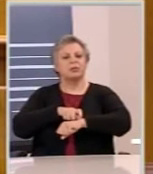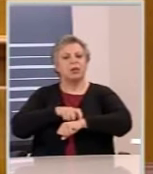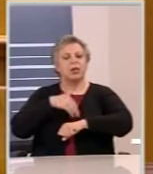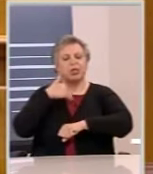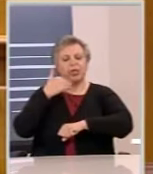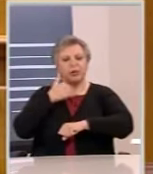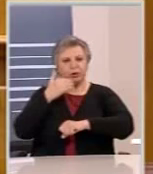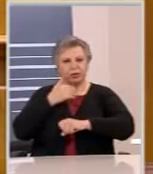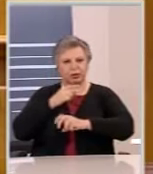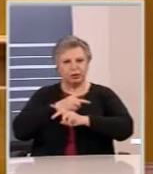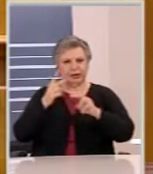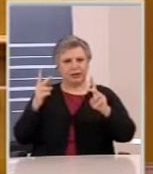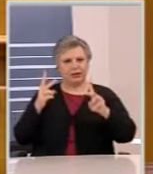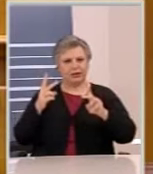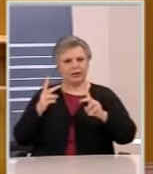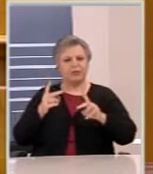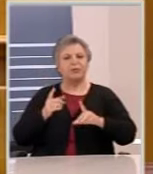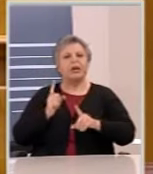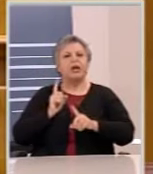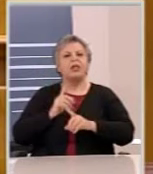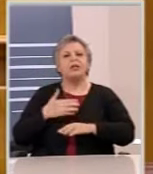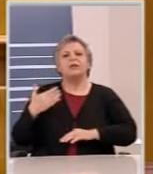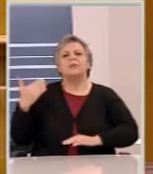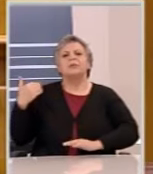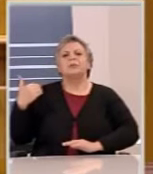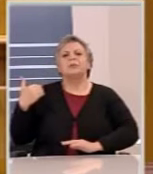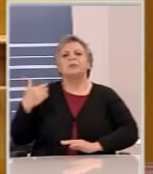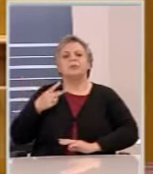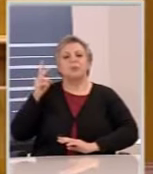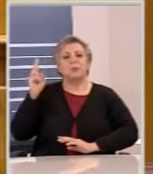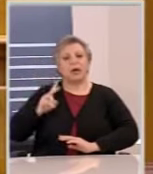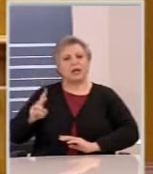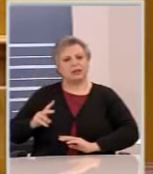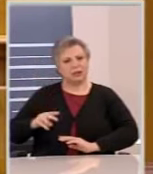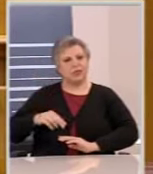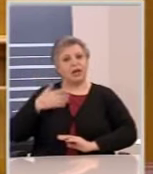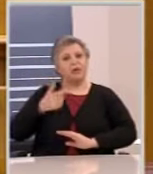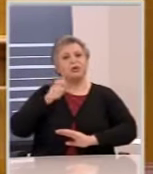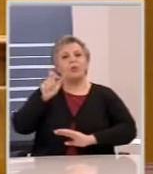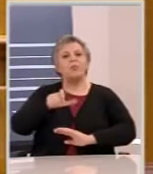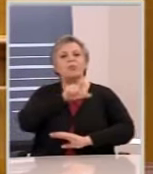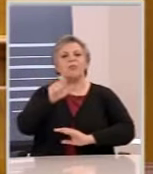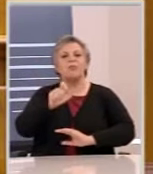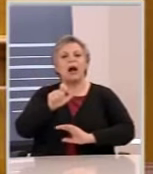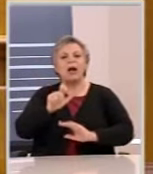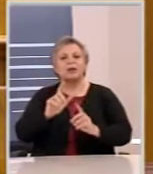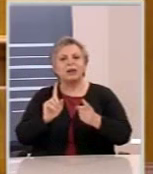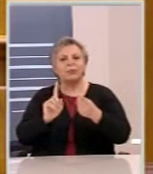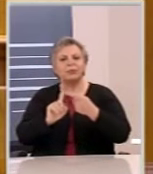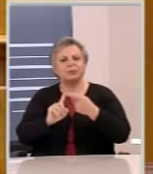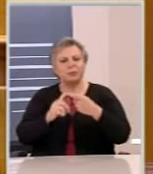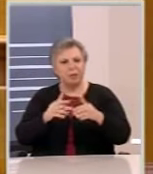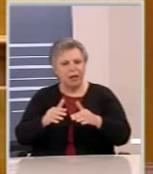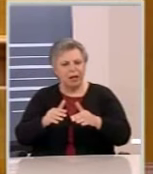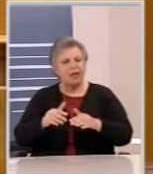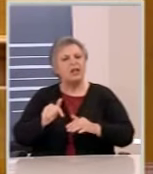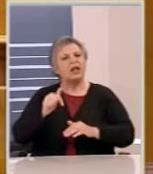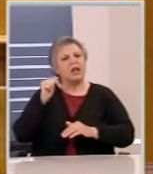την Παρασκευή, μετά τη Μάλτη. Γι' αυτό θα είμαι όσο μπορώ πιο